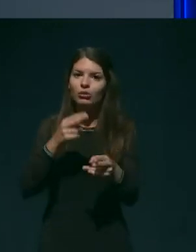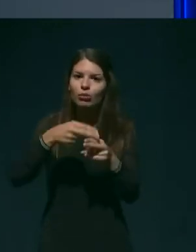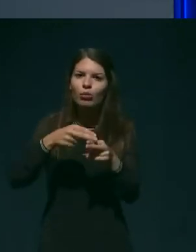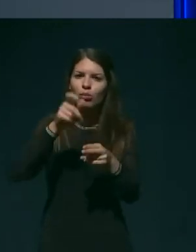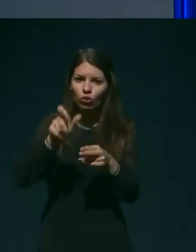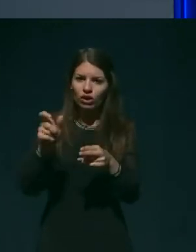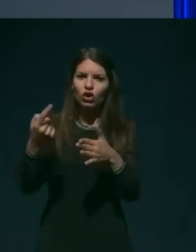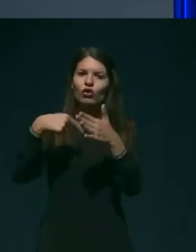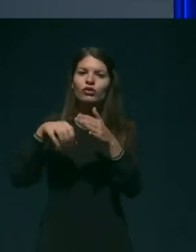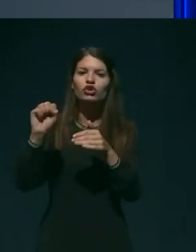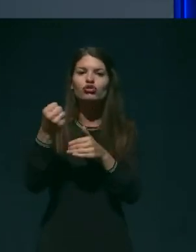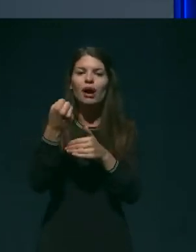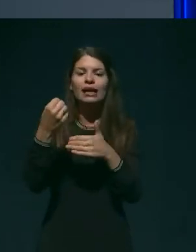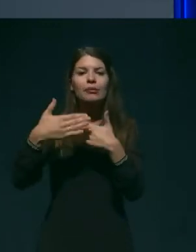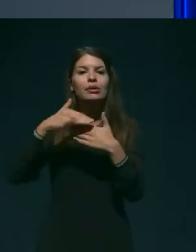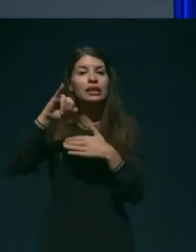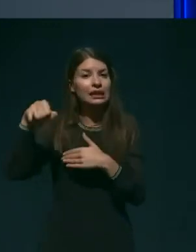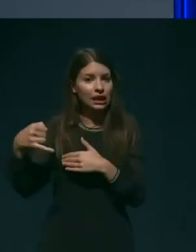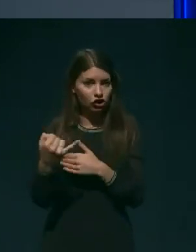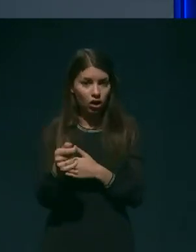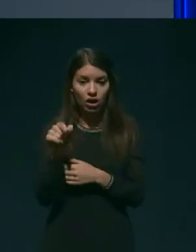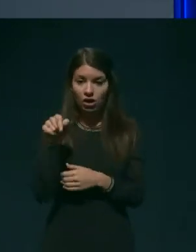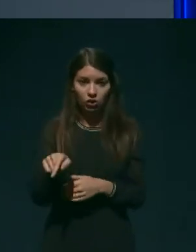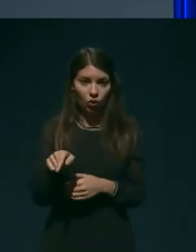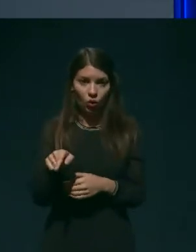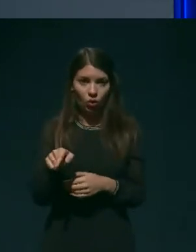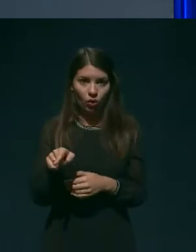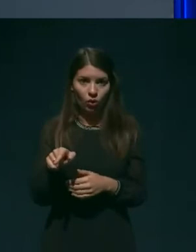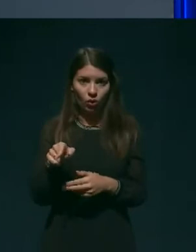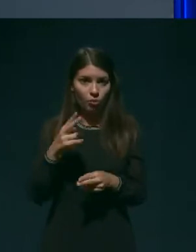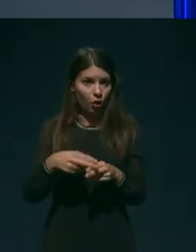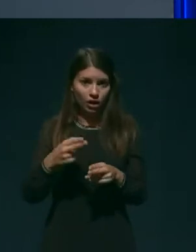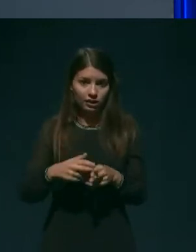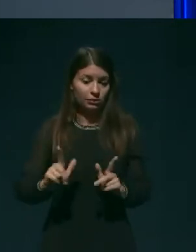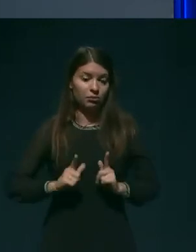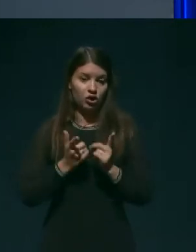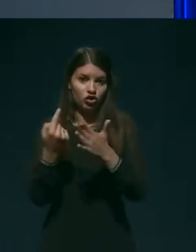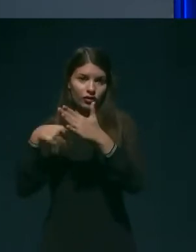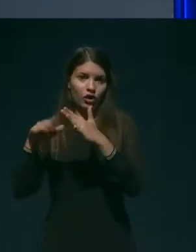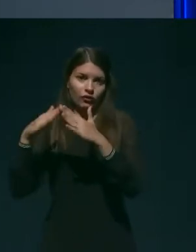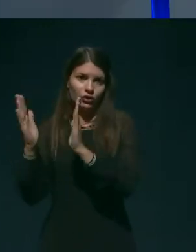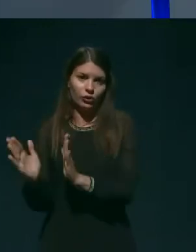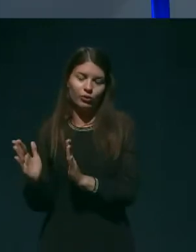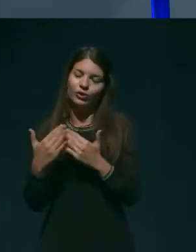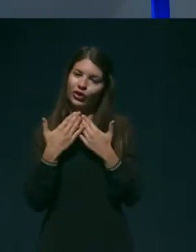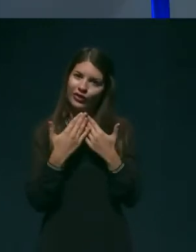Šmarje Prijelšah je to okužbo prebolelo tudi tam. Hvala lepa.